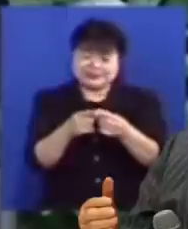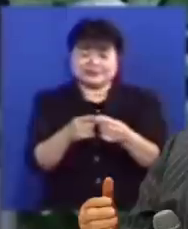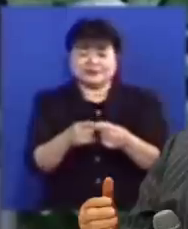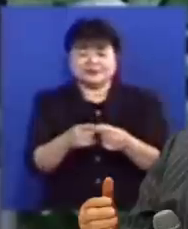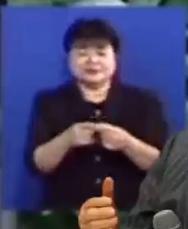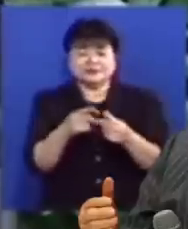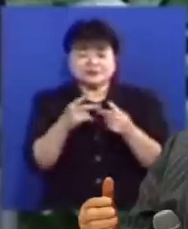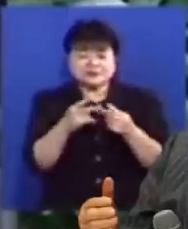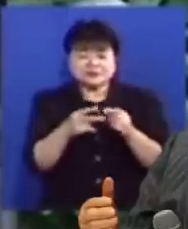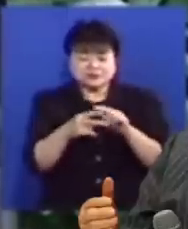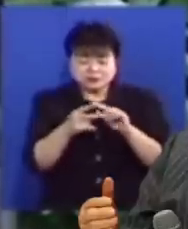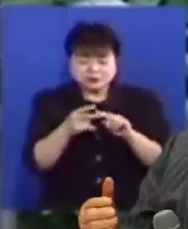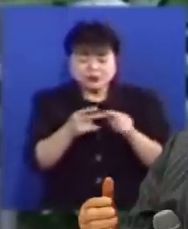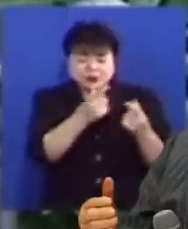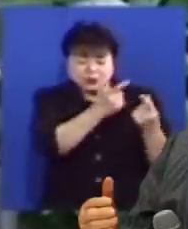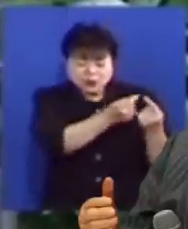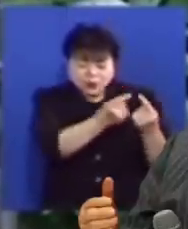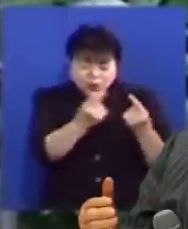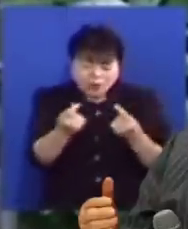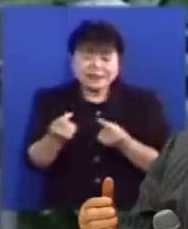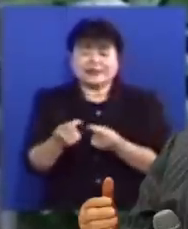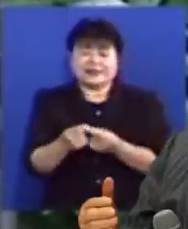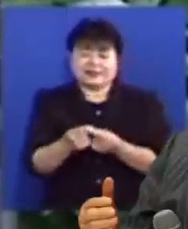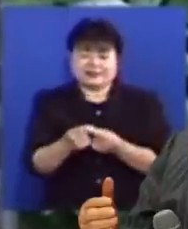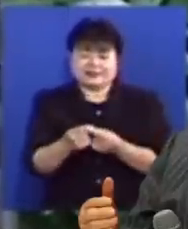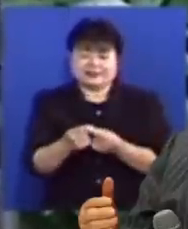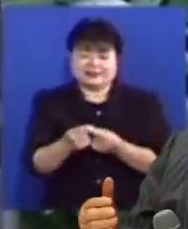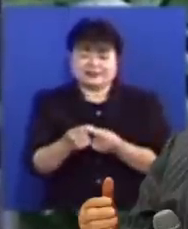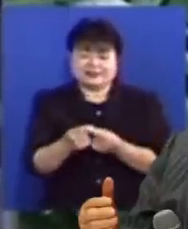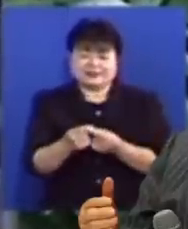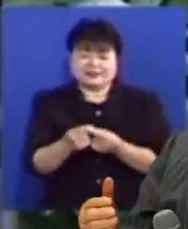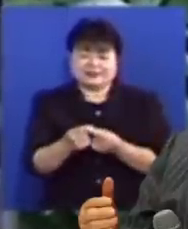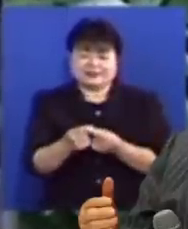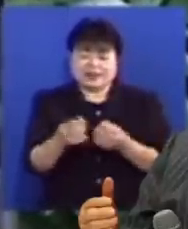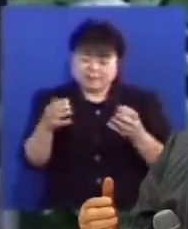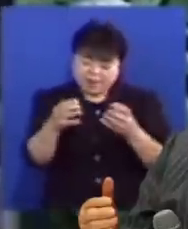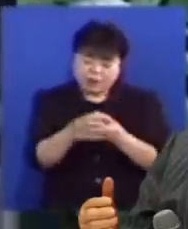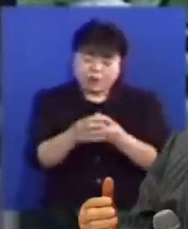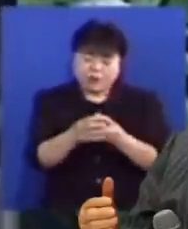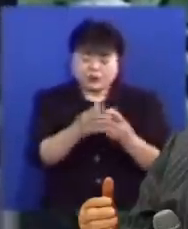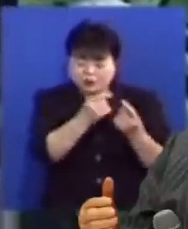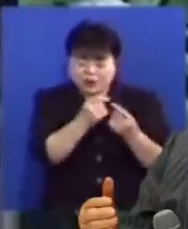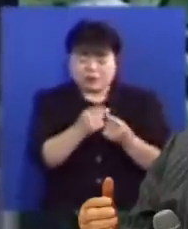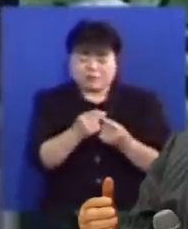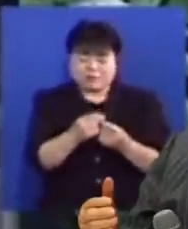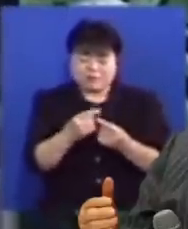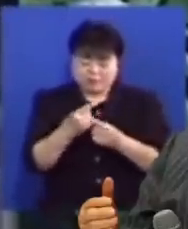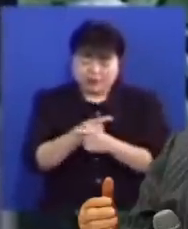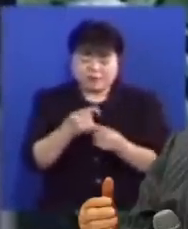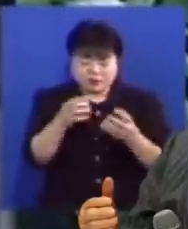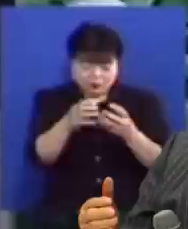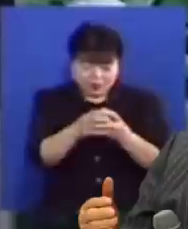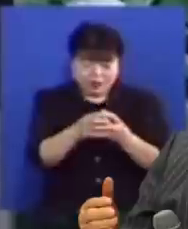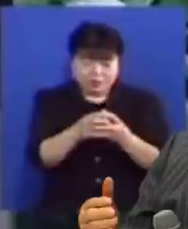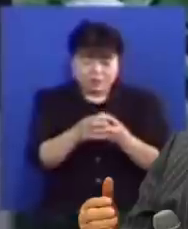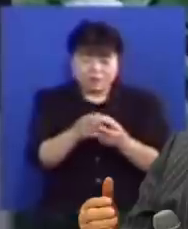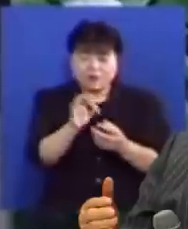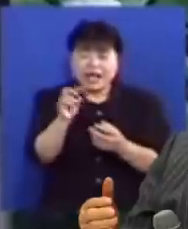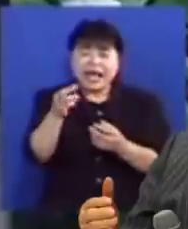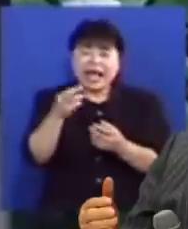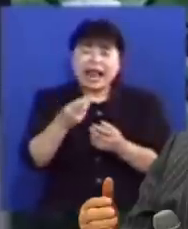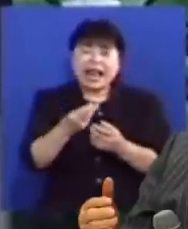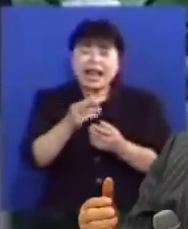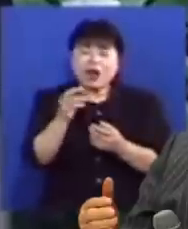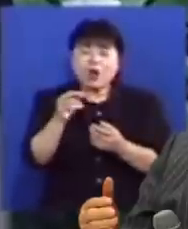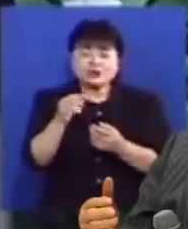둘이 똑같다 바꿔치어놔도 같고 돌려도 같고 그땐 알로스를 씁니다 그런데 영